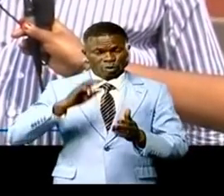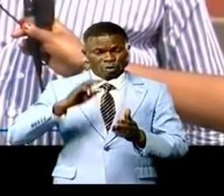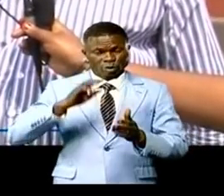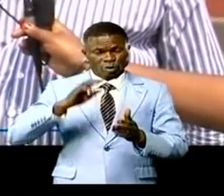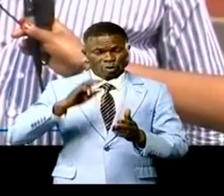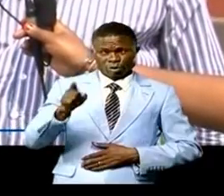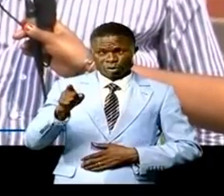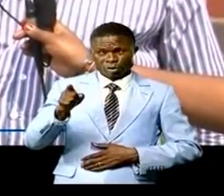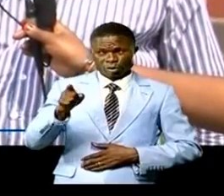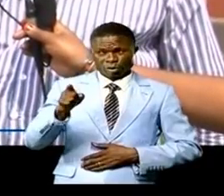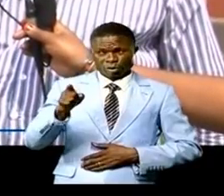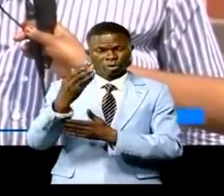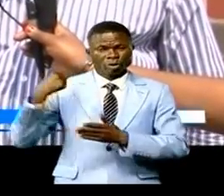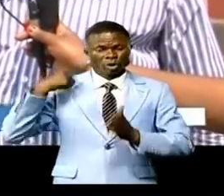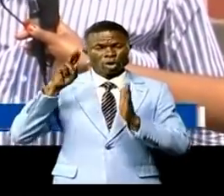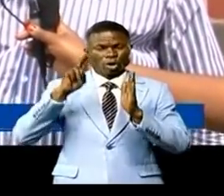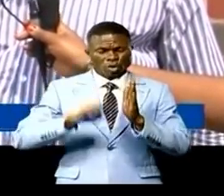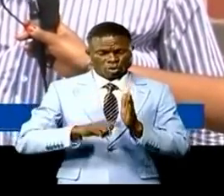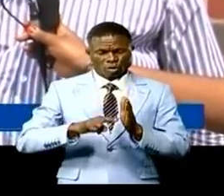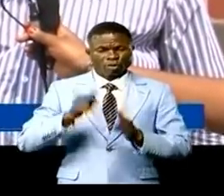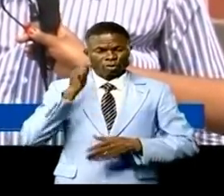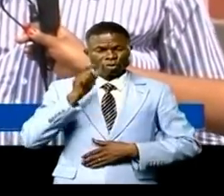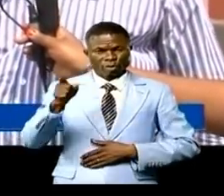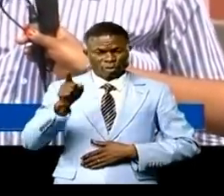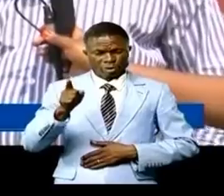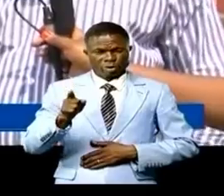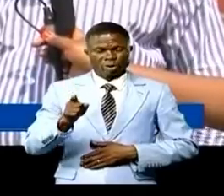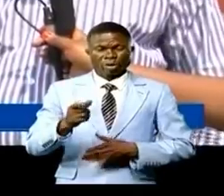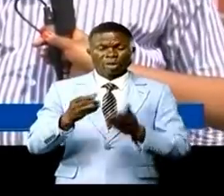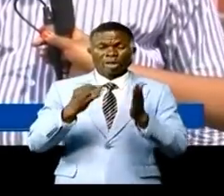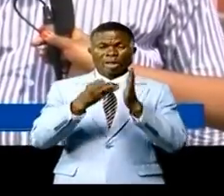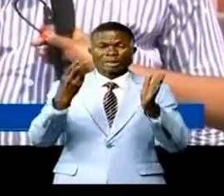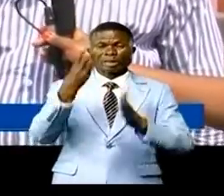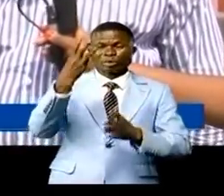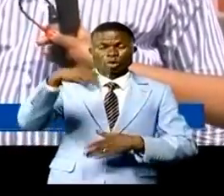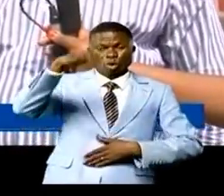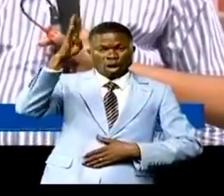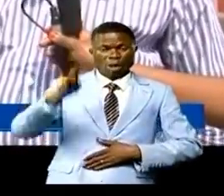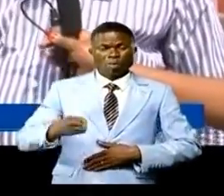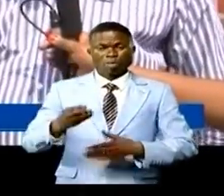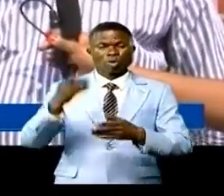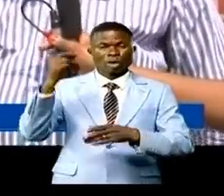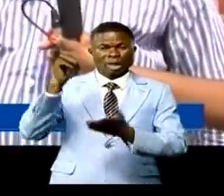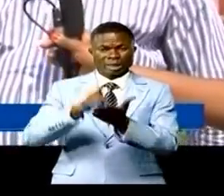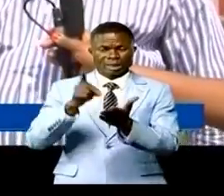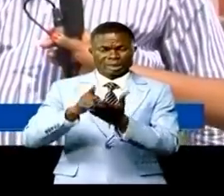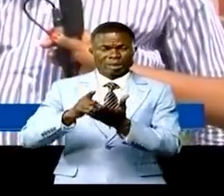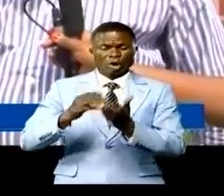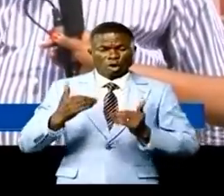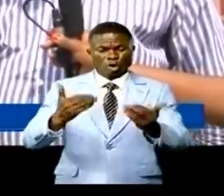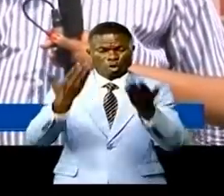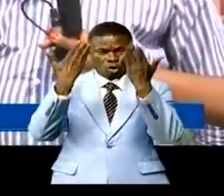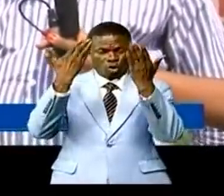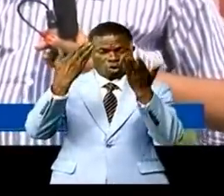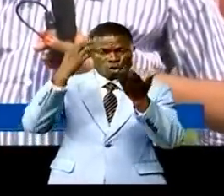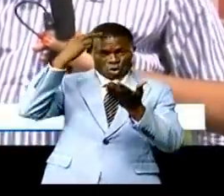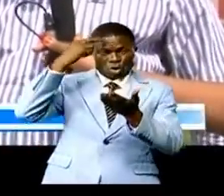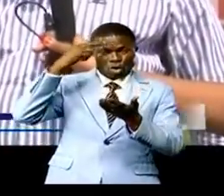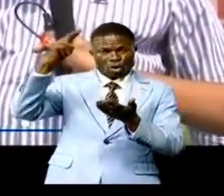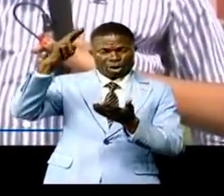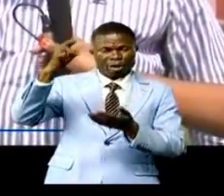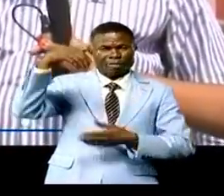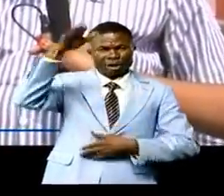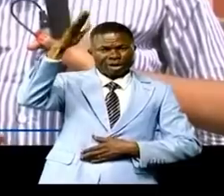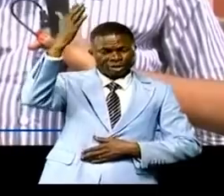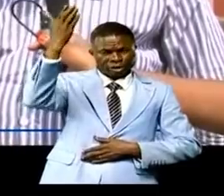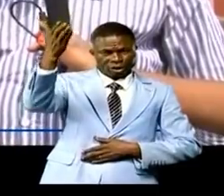Nous sollicitons de l'aide pour notre fille qui a fini avec ses 33% aux humanités afin de poursuivre ses études universitaires